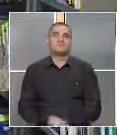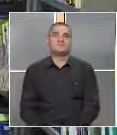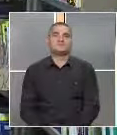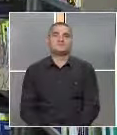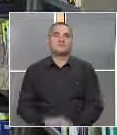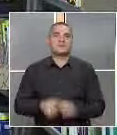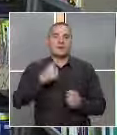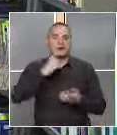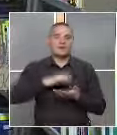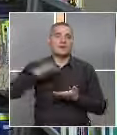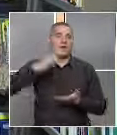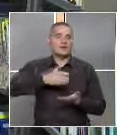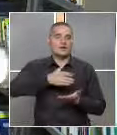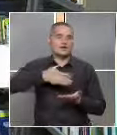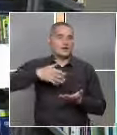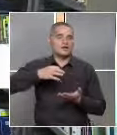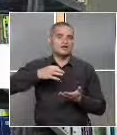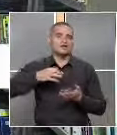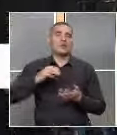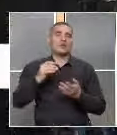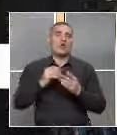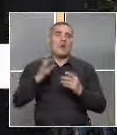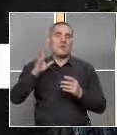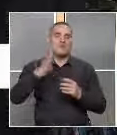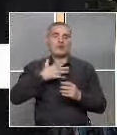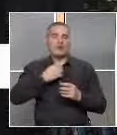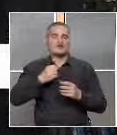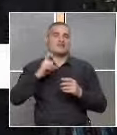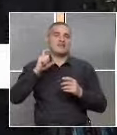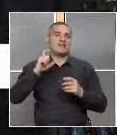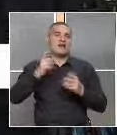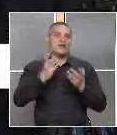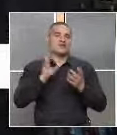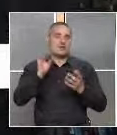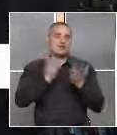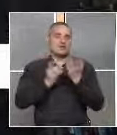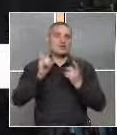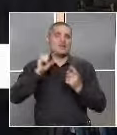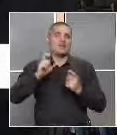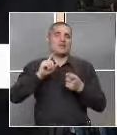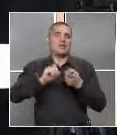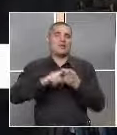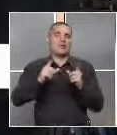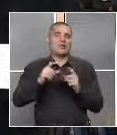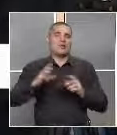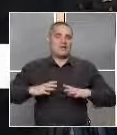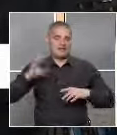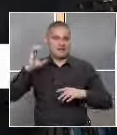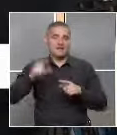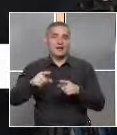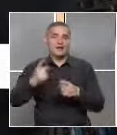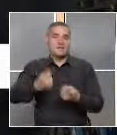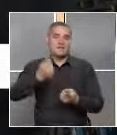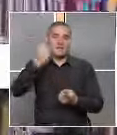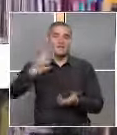За голяма част от петокласниците от Средна училище Свети, Свети Кирил и Методи от Симитли, това беше първо посещение в регионалната библиотека.